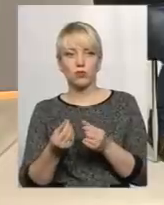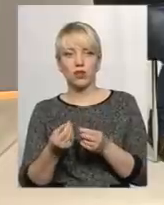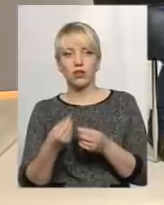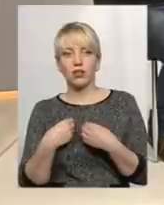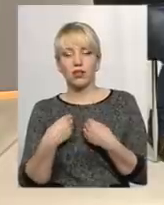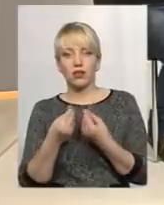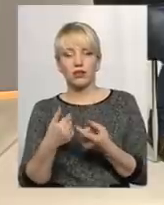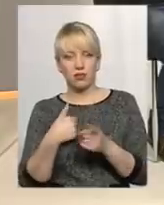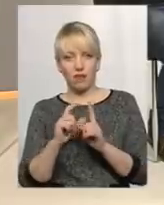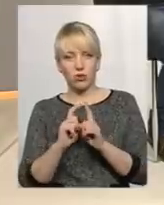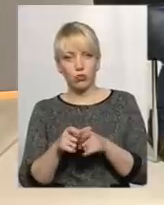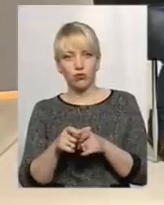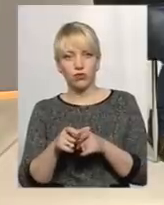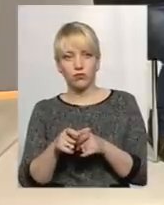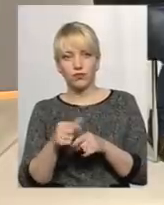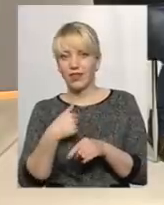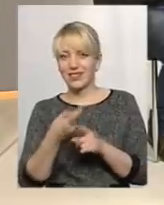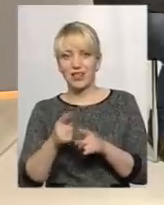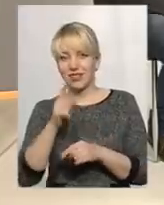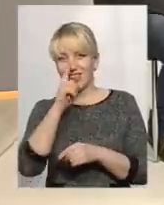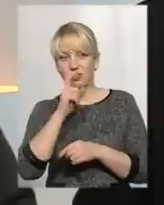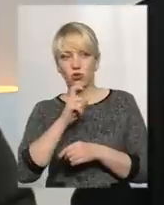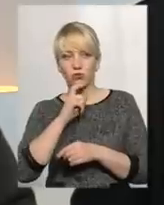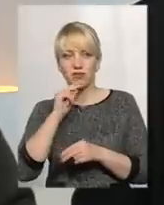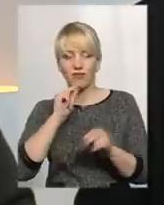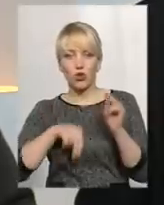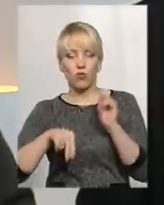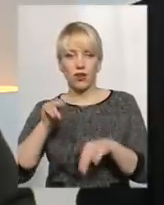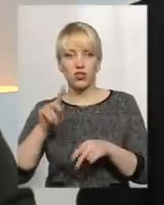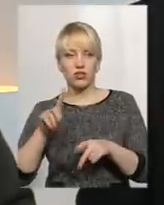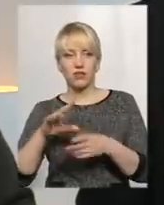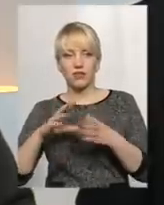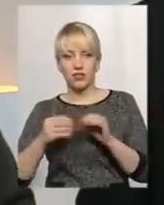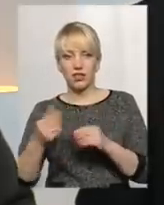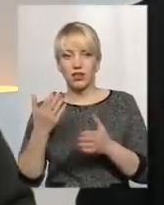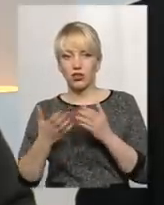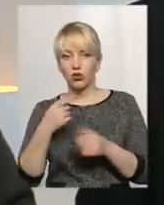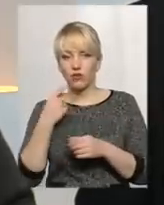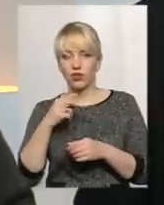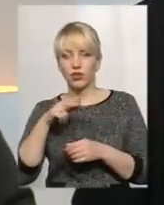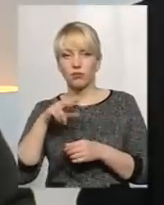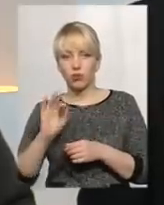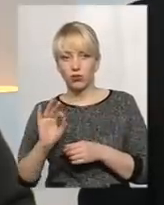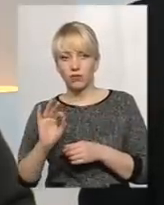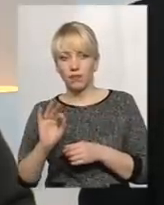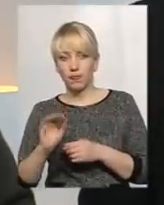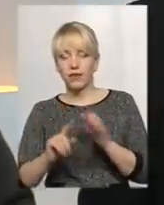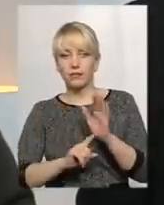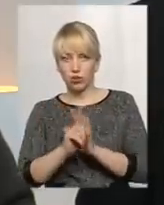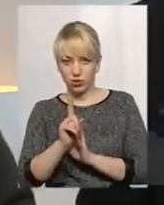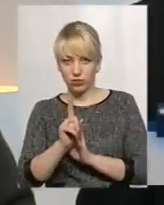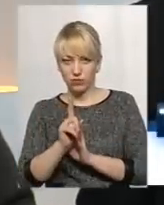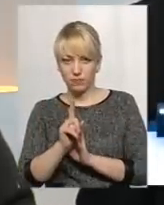якщо повинно, цей незрозумілий звинувачення, які взагалі. Якщо почати спочатку,